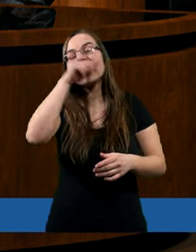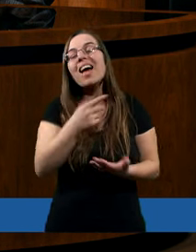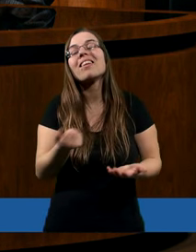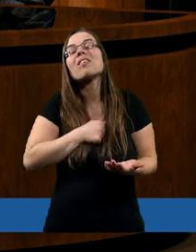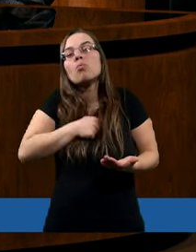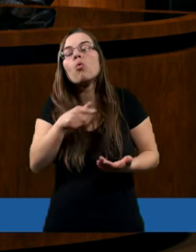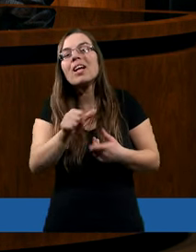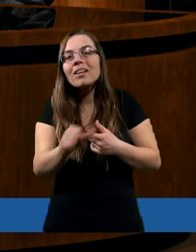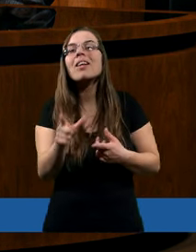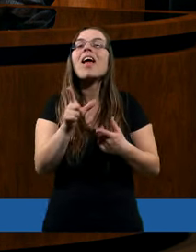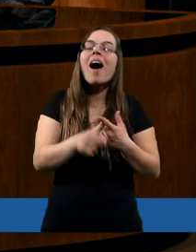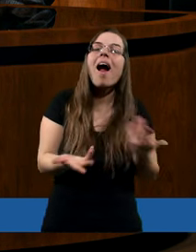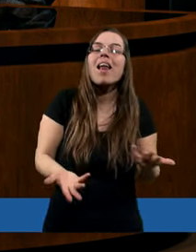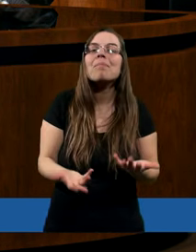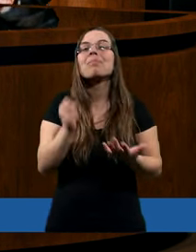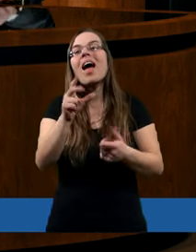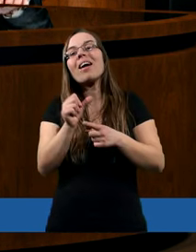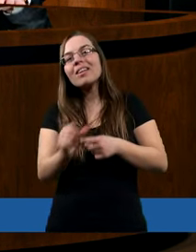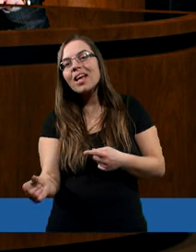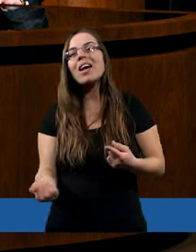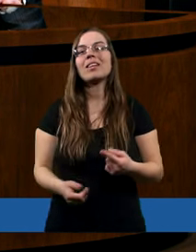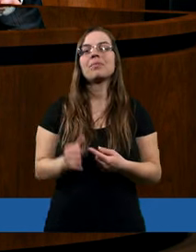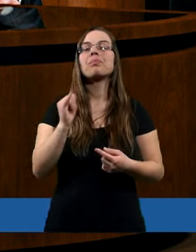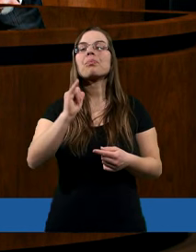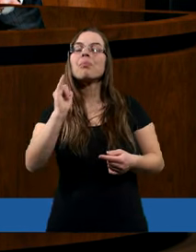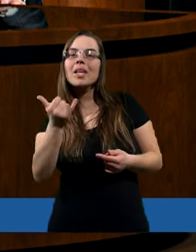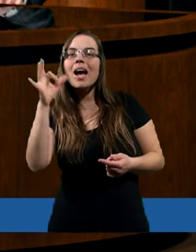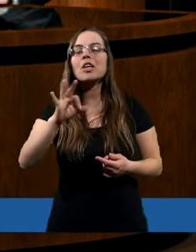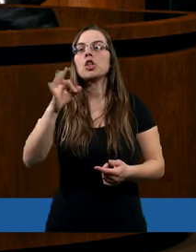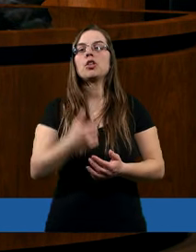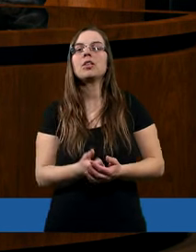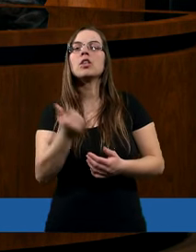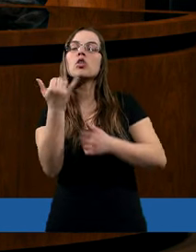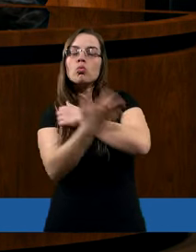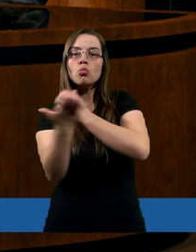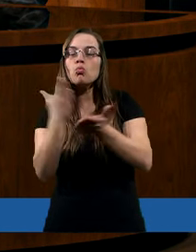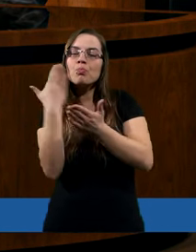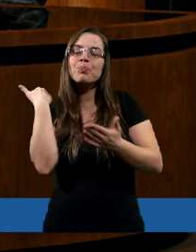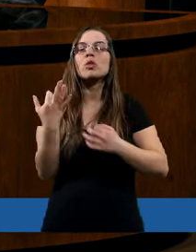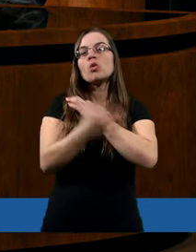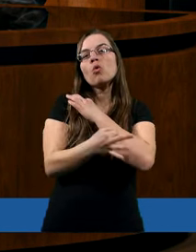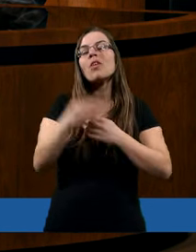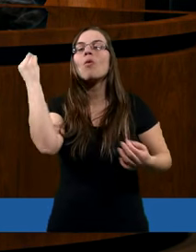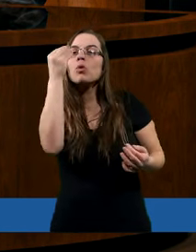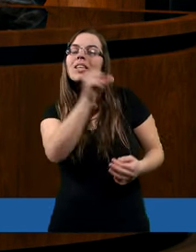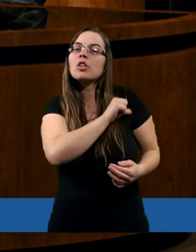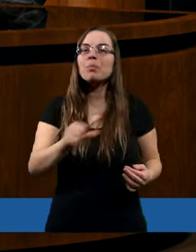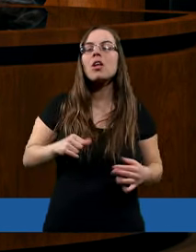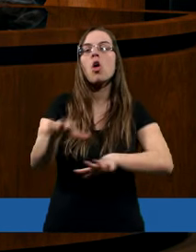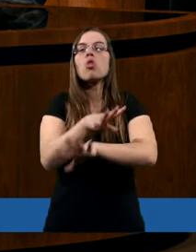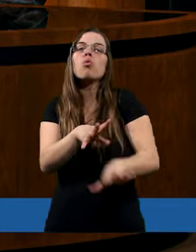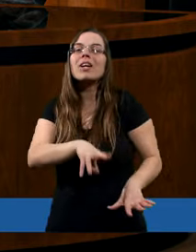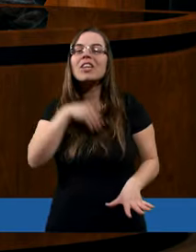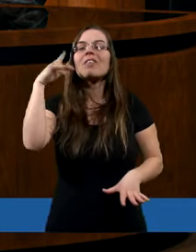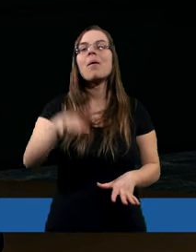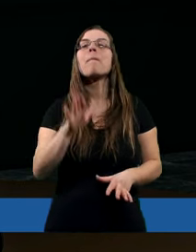To jest bardzo ciekawa sprawa. Jak już studiowaliśmy i uczyliśmy się, Duch